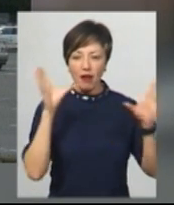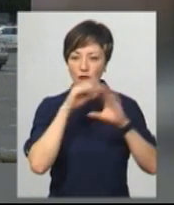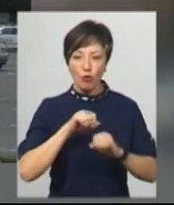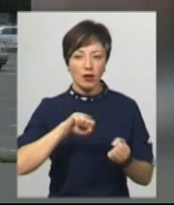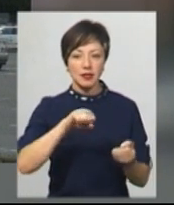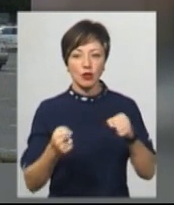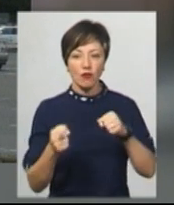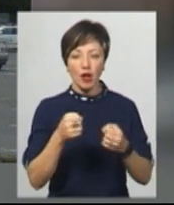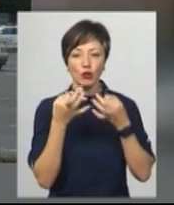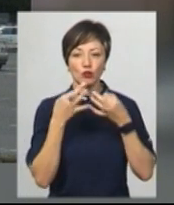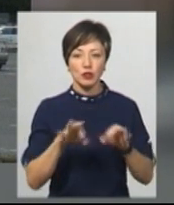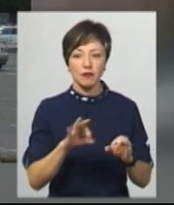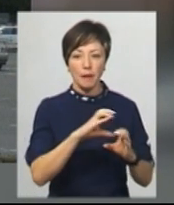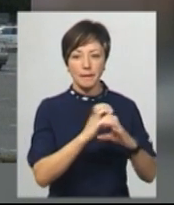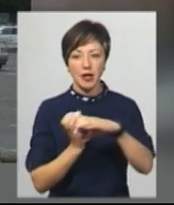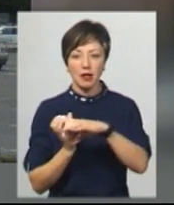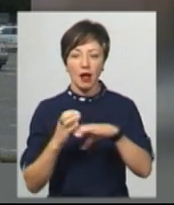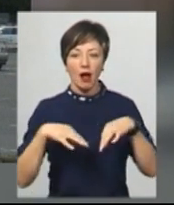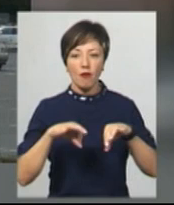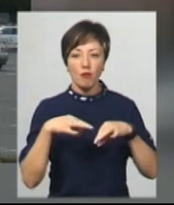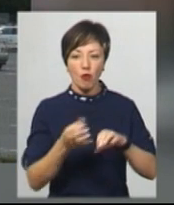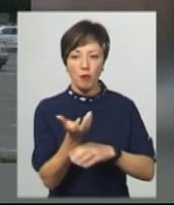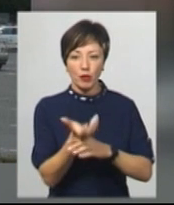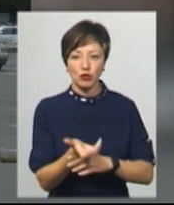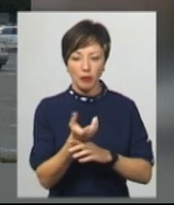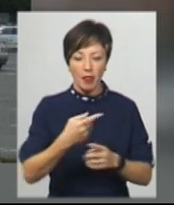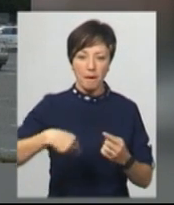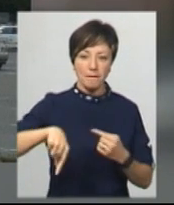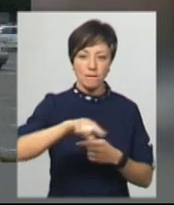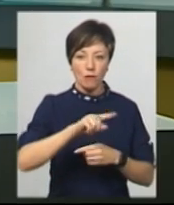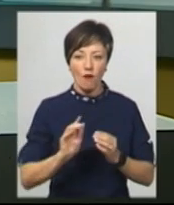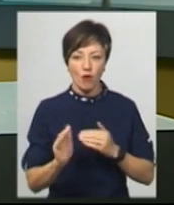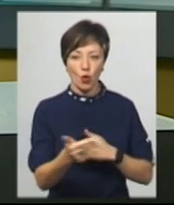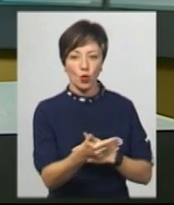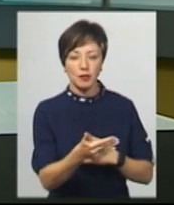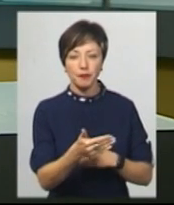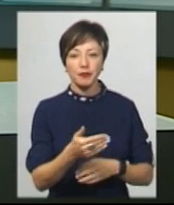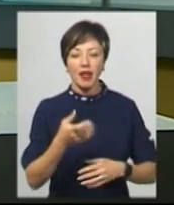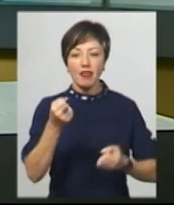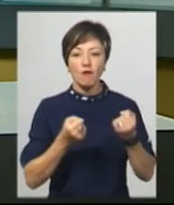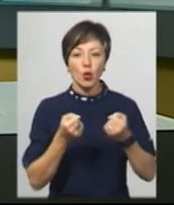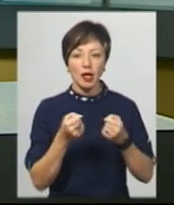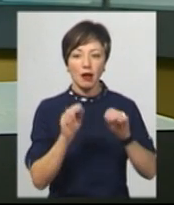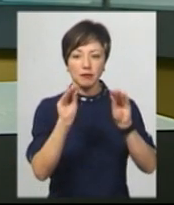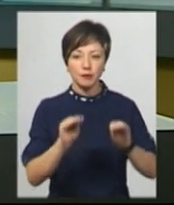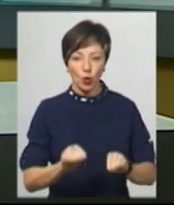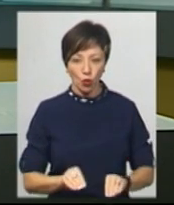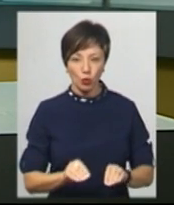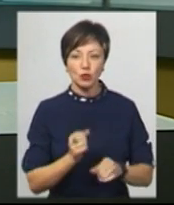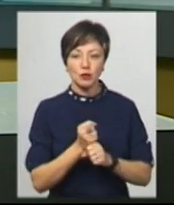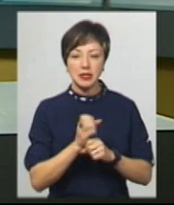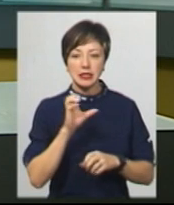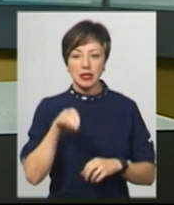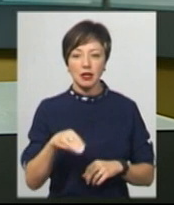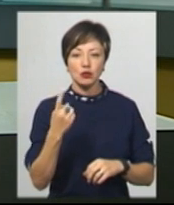керуванням і допустив перекидання авто з напівпричепом на повороті, додає полісменка. На водія патрульні склали адміністративний протокол за